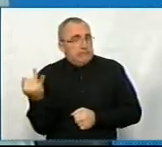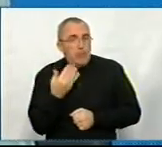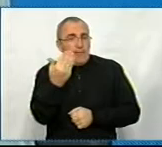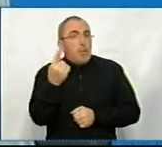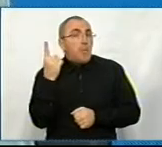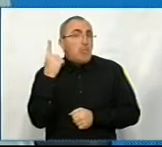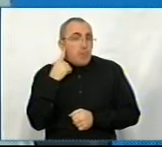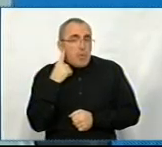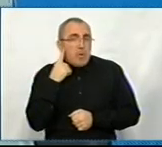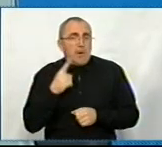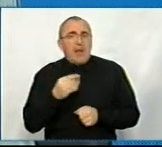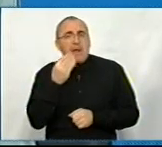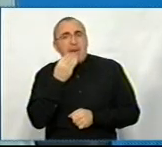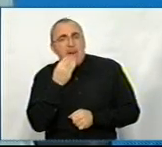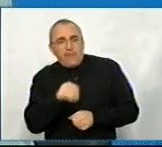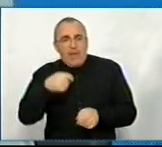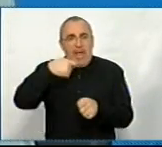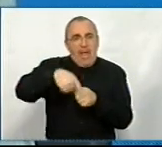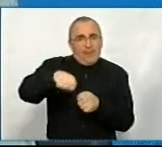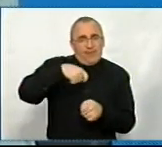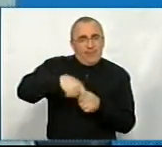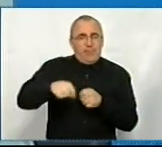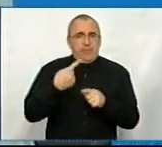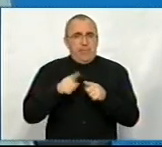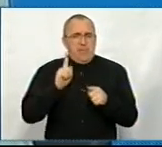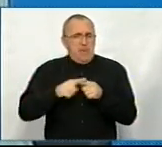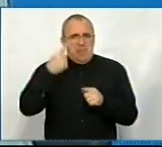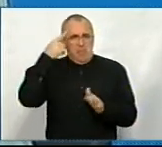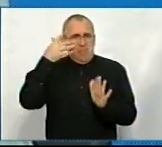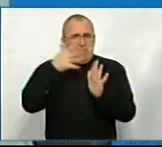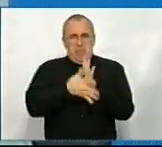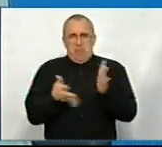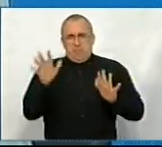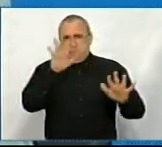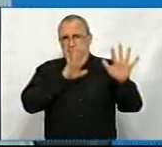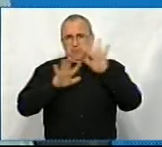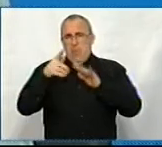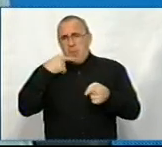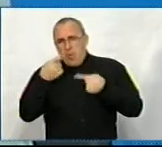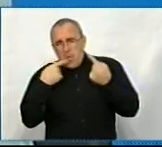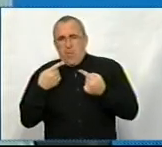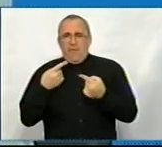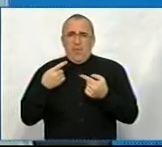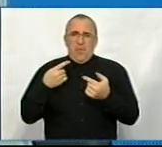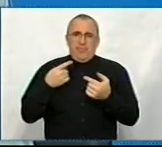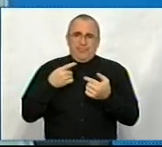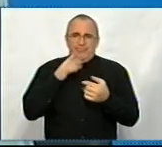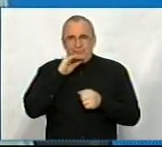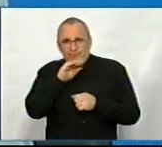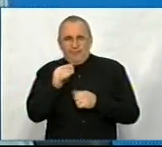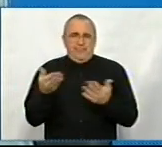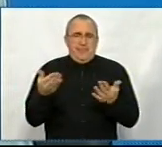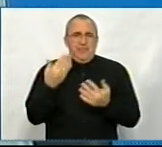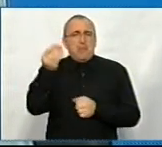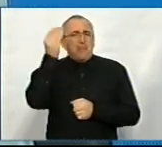від вас почути, взагалі, ефективні інвестиції, таке абстрактне поняття, про яке часто говорять, його часто застосовують. На вашу